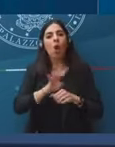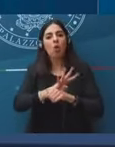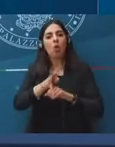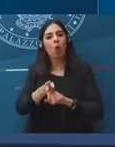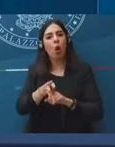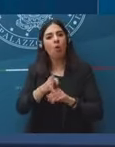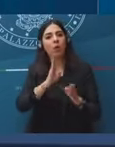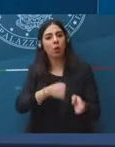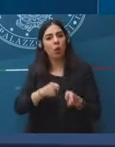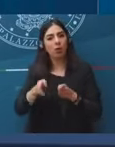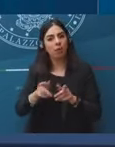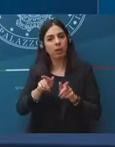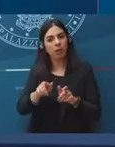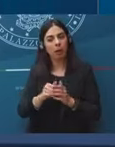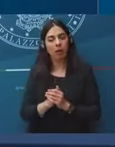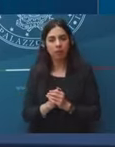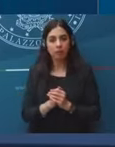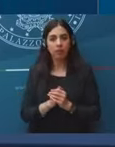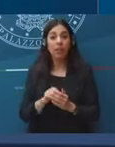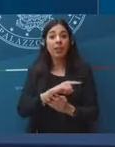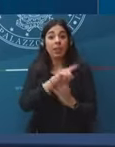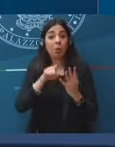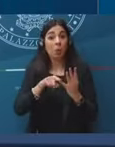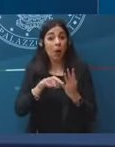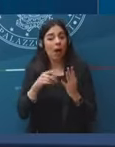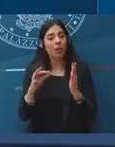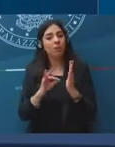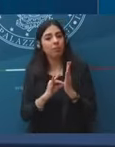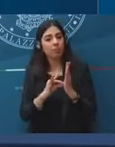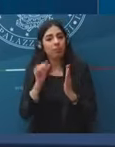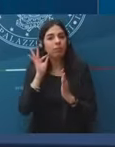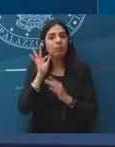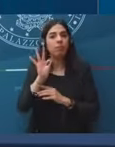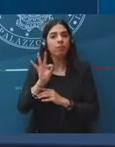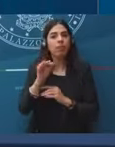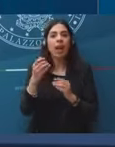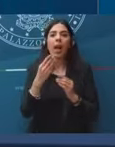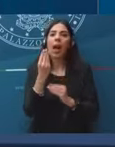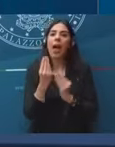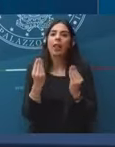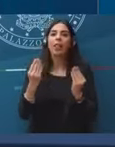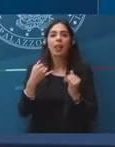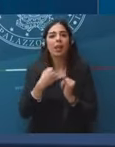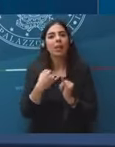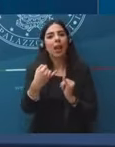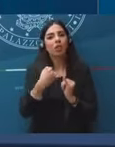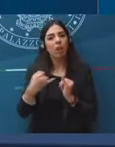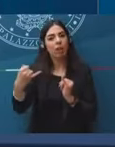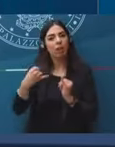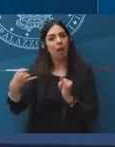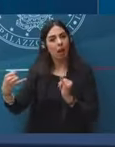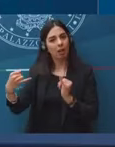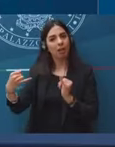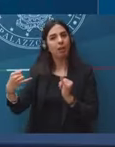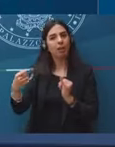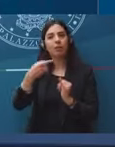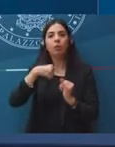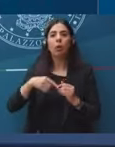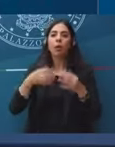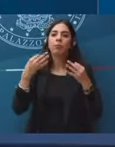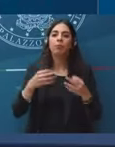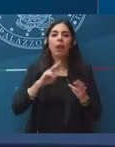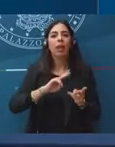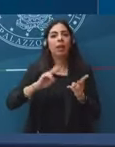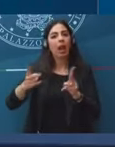d'azione è quella per gli enti decentrati. Vi sono dei trasferimenti volti a compensare gli enti